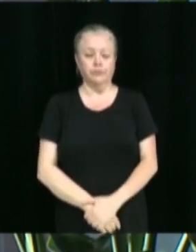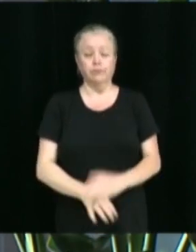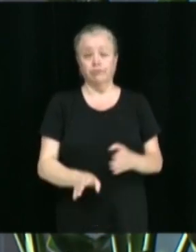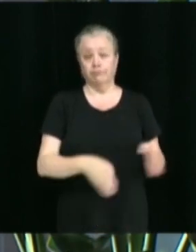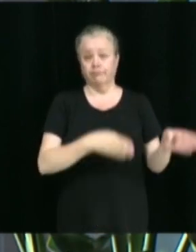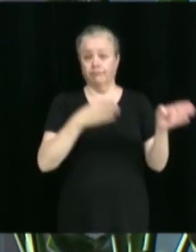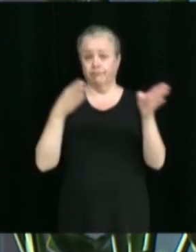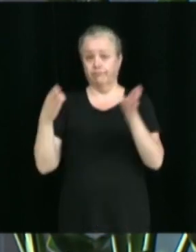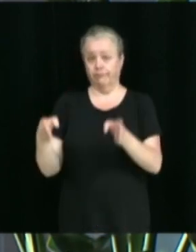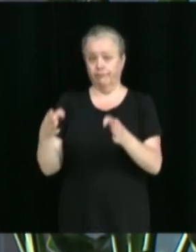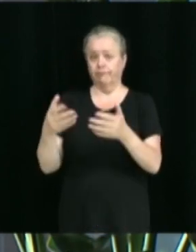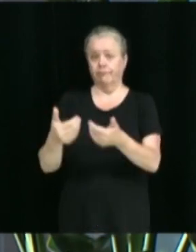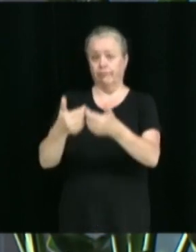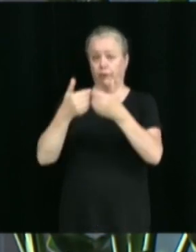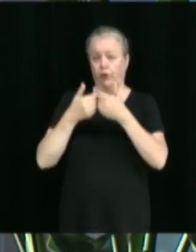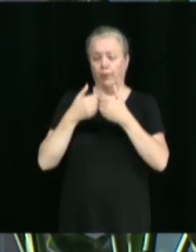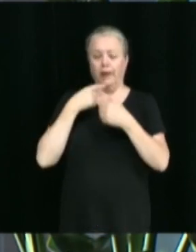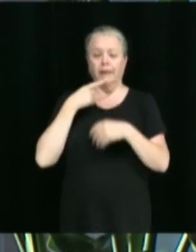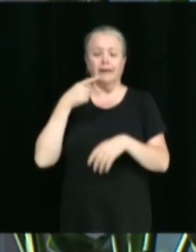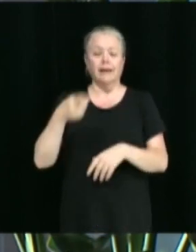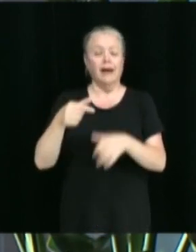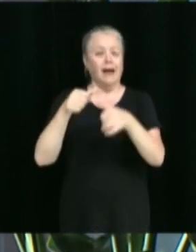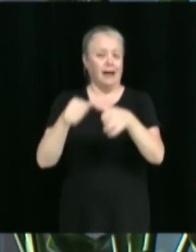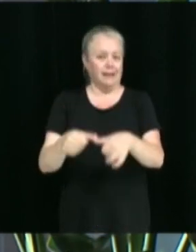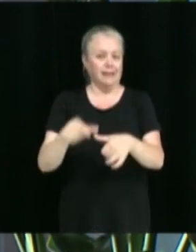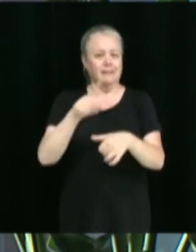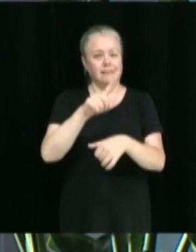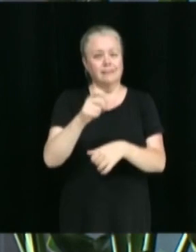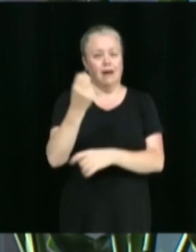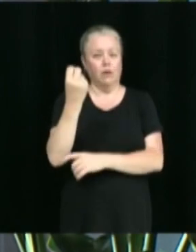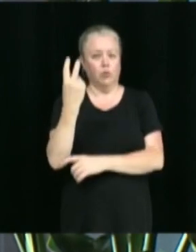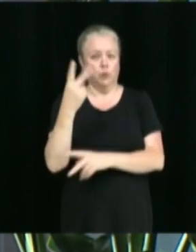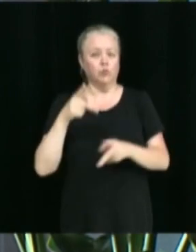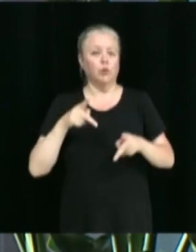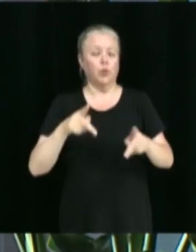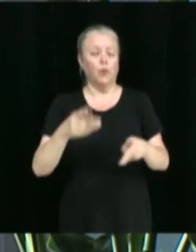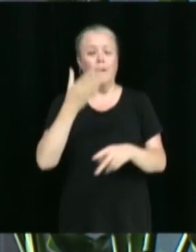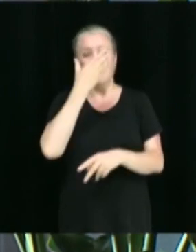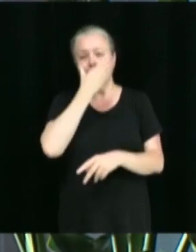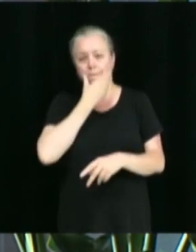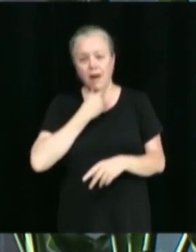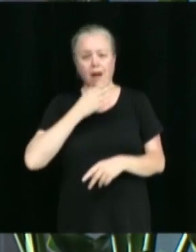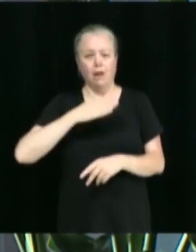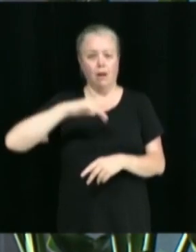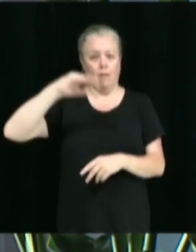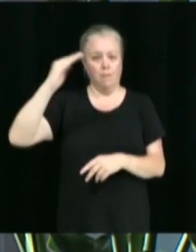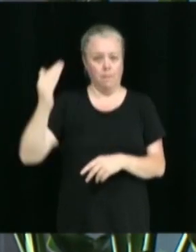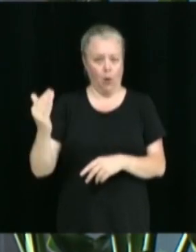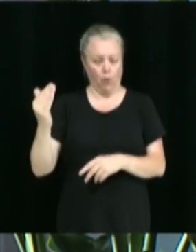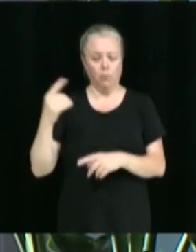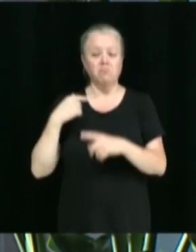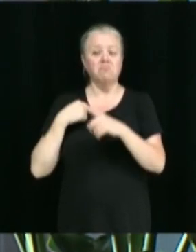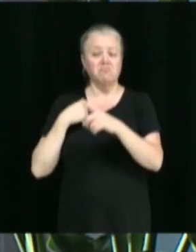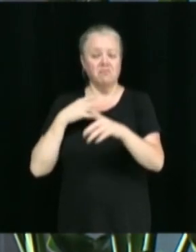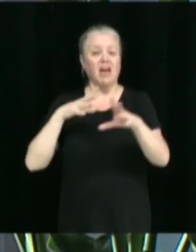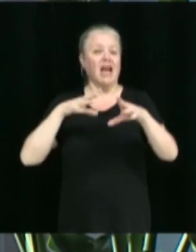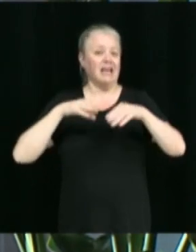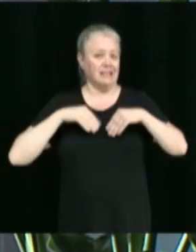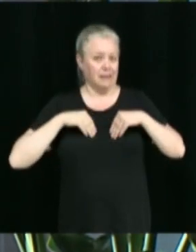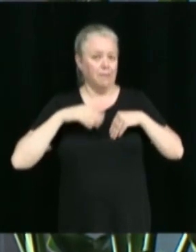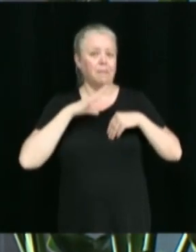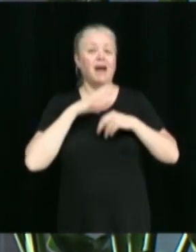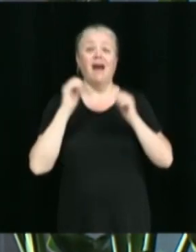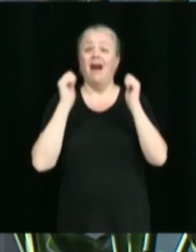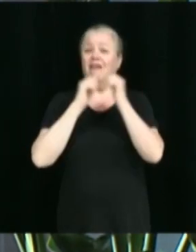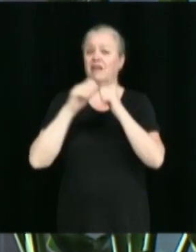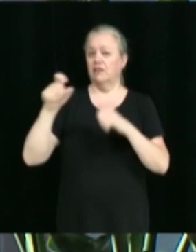la troisième dérogation mineure concerne l'immeuble situé au 112, rue Bellemont. Il s'agit d'accorder la dérogation mineure conditionnellement à ce que la somme